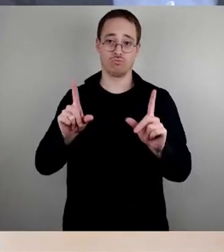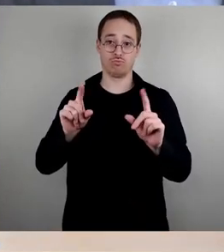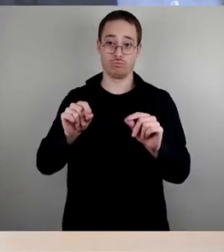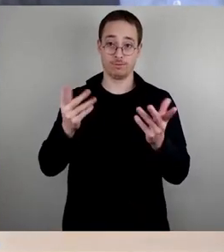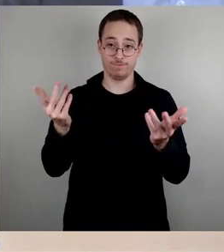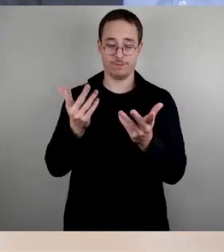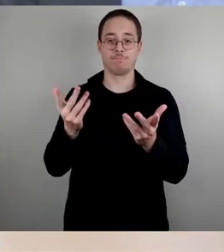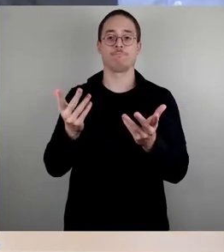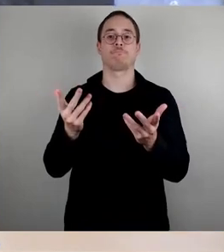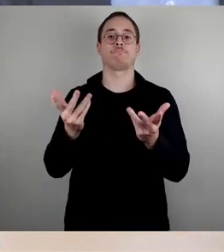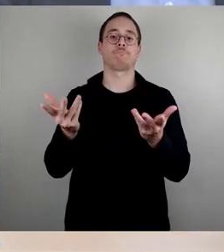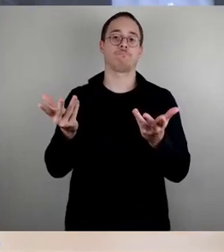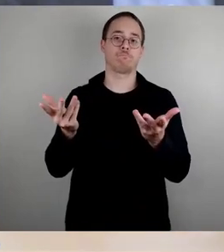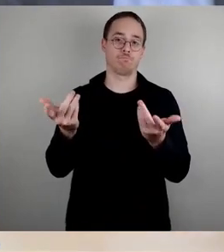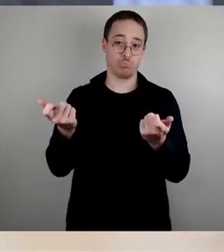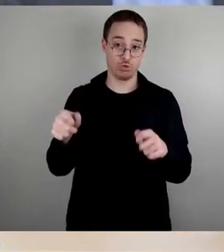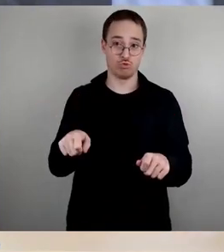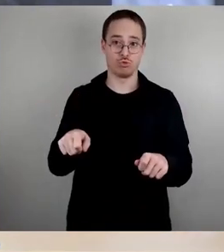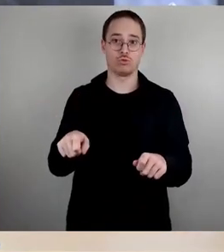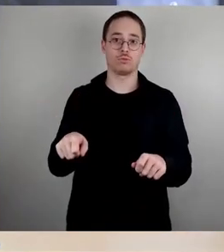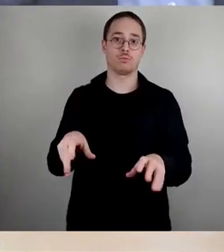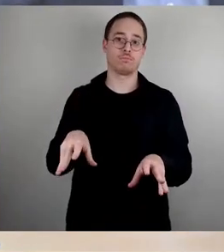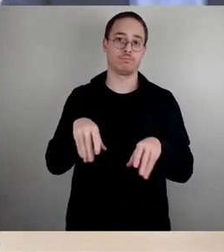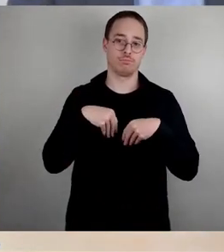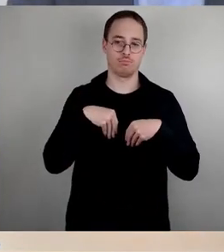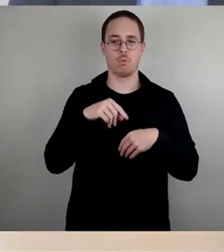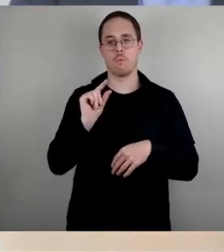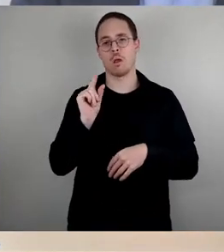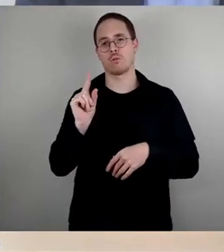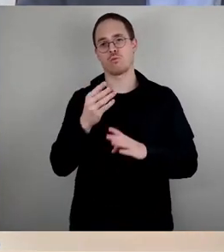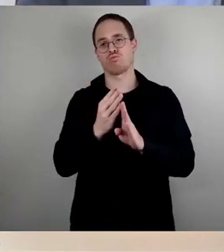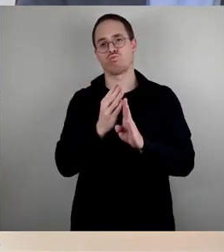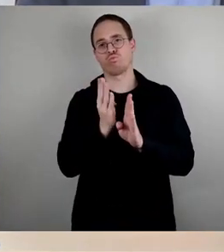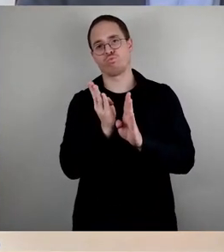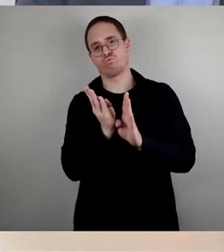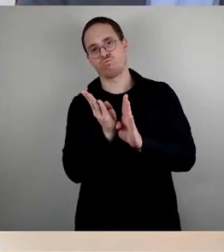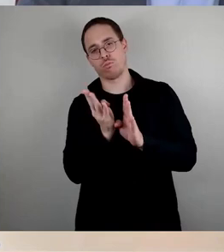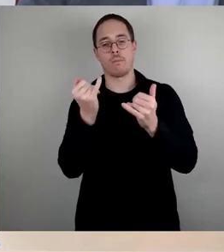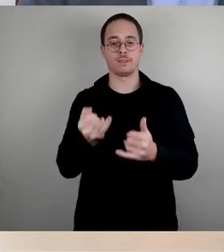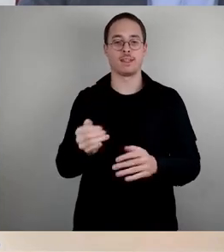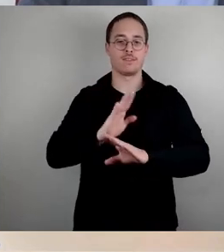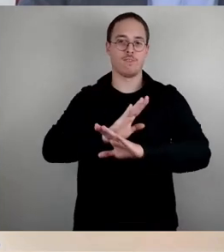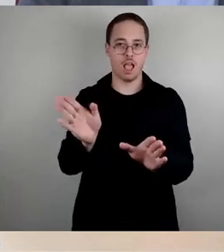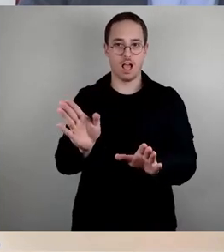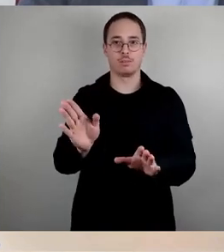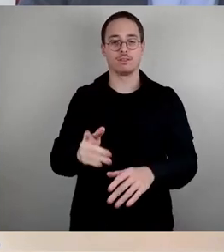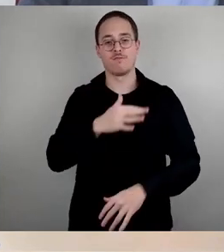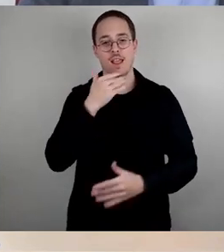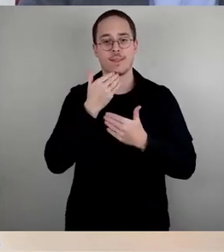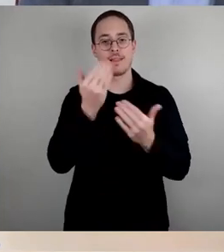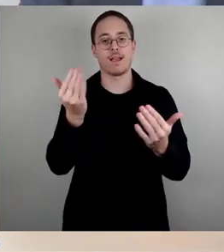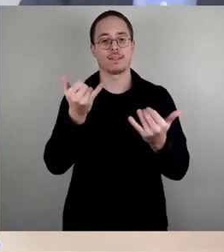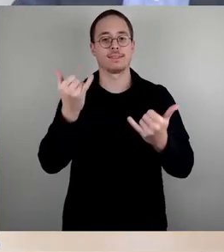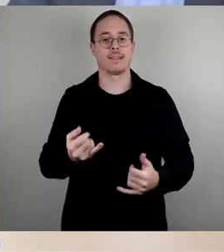beschlossen und mit leichter Überziehung. Darf ich Sie jetzt in den Feierabend schicken. Vielen Dank, die Straatssitzung ist geschlossen.